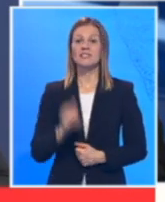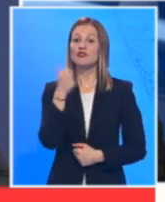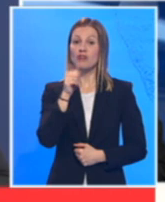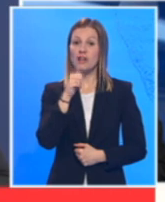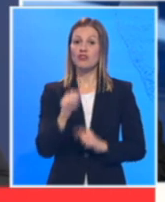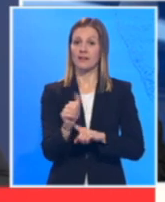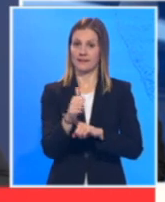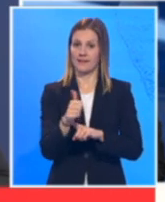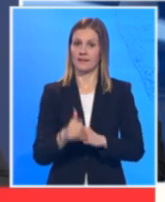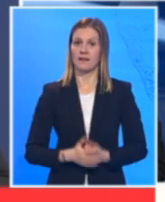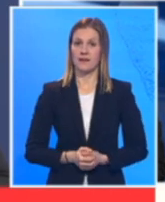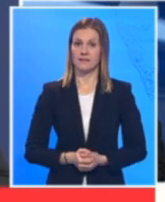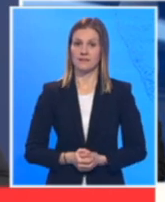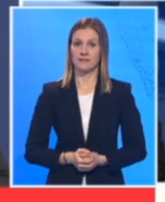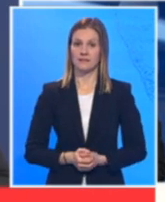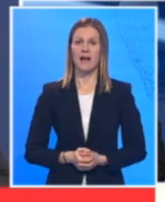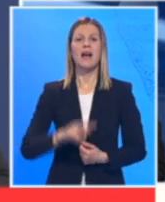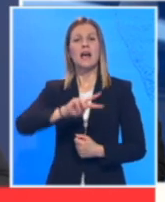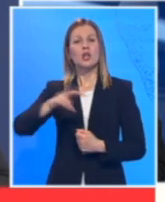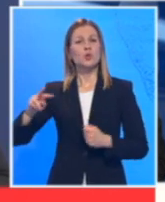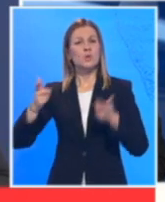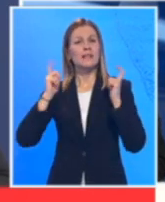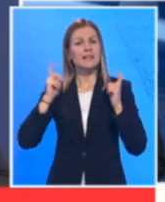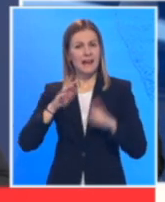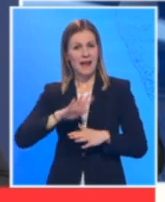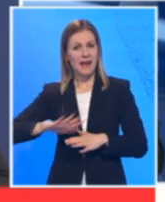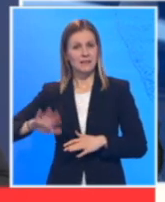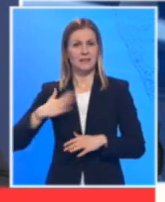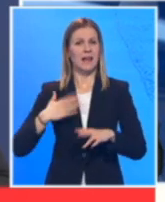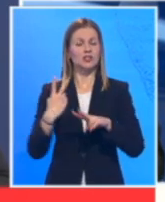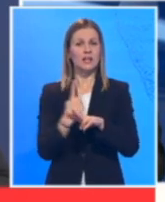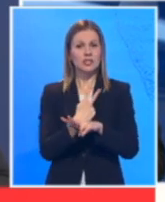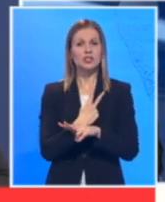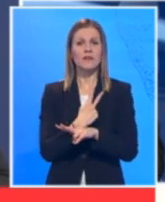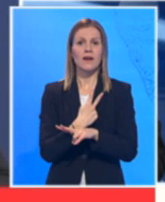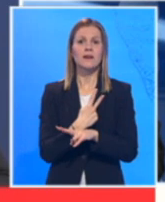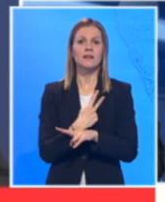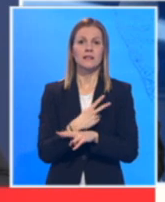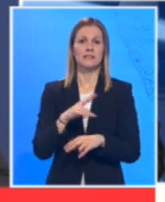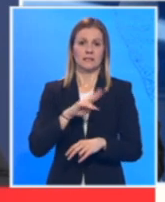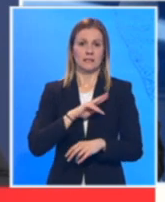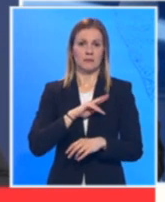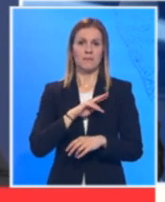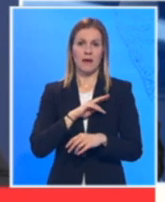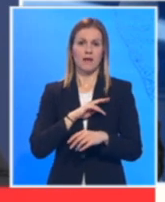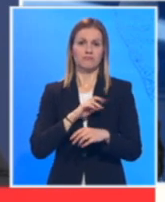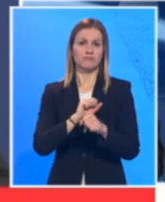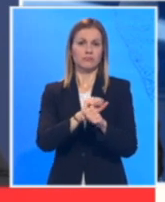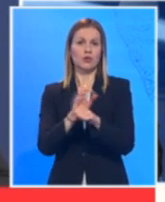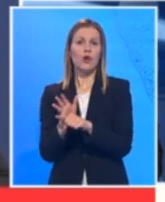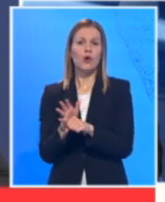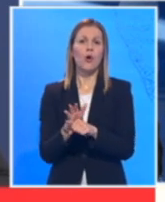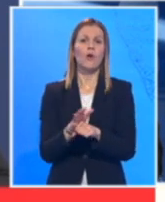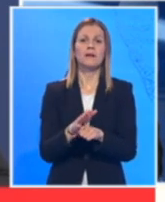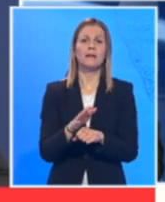Čačak 11. U ostalim gradovima naše zemlje su zabeleženi pojedinačni slučajevi